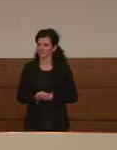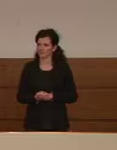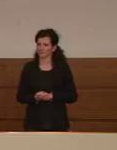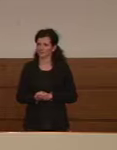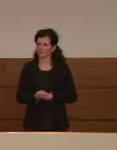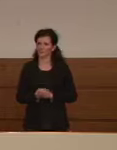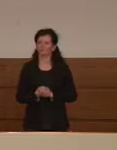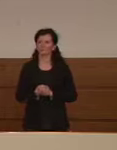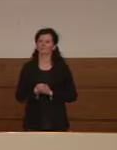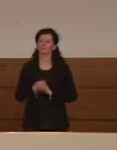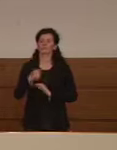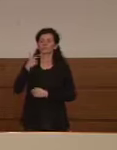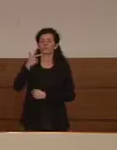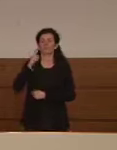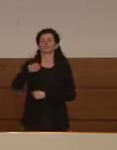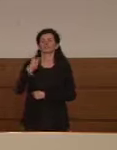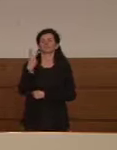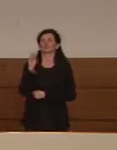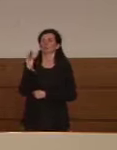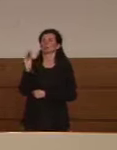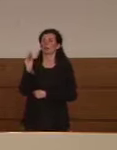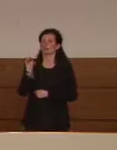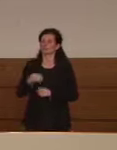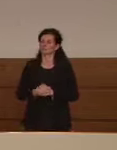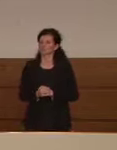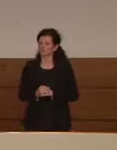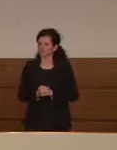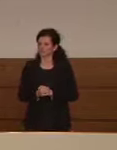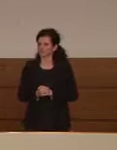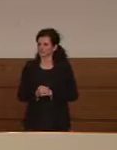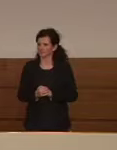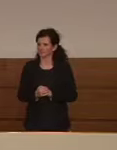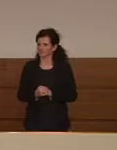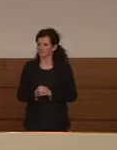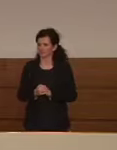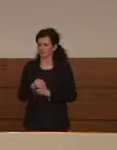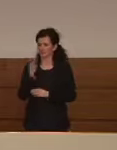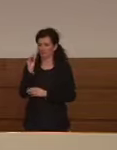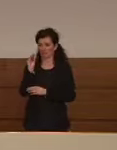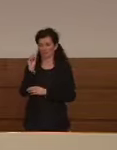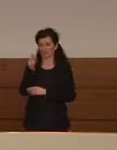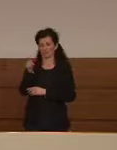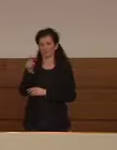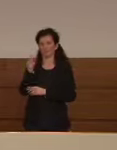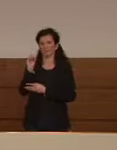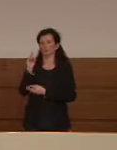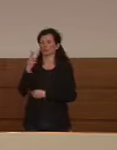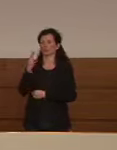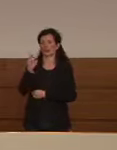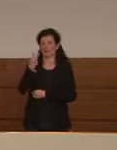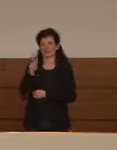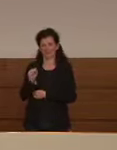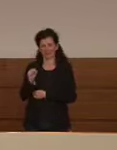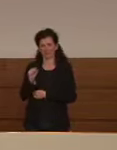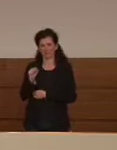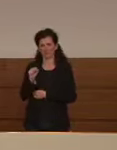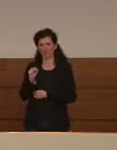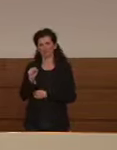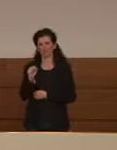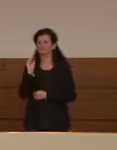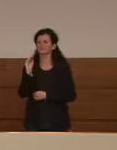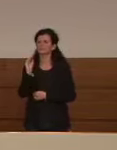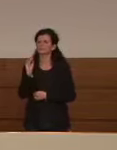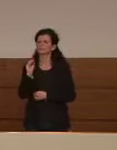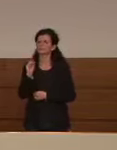Buonasera, Daniele Petraroli, TG2. Io avrei un paio di domande per il professor Rezza. La prima è se esistono studi